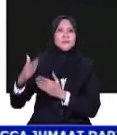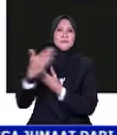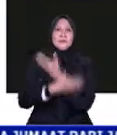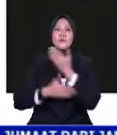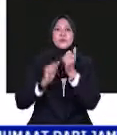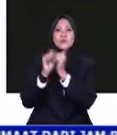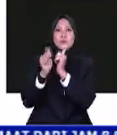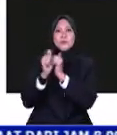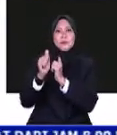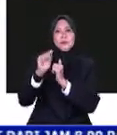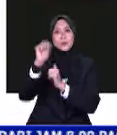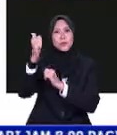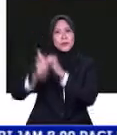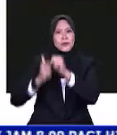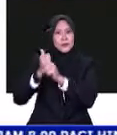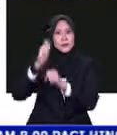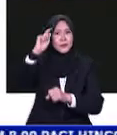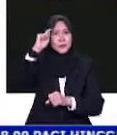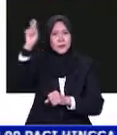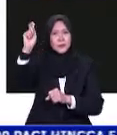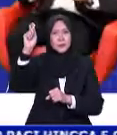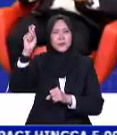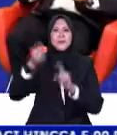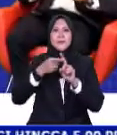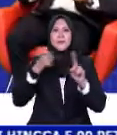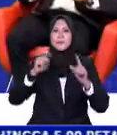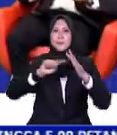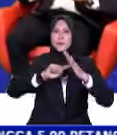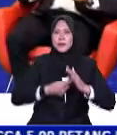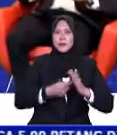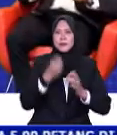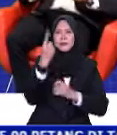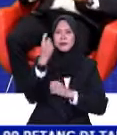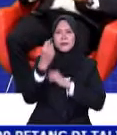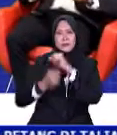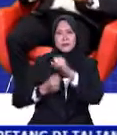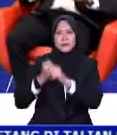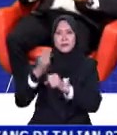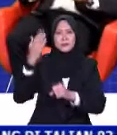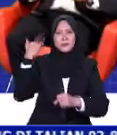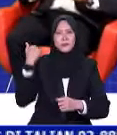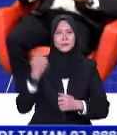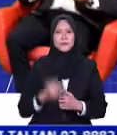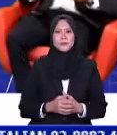Sukan 10 Tahun Negeri Terengganu yang dihasilkan sejak 11 tahun lalu.